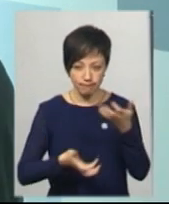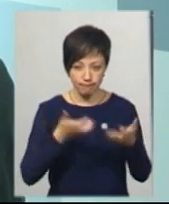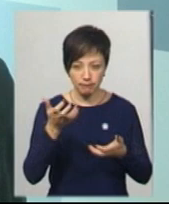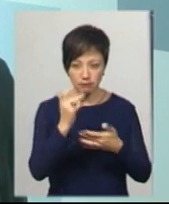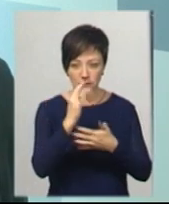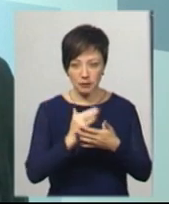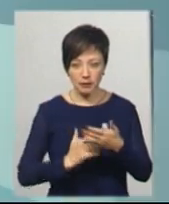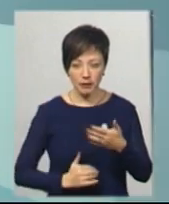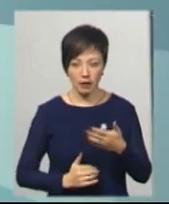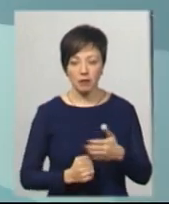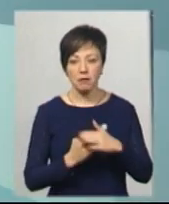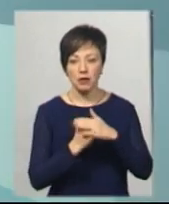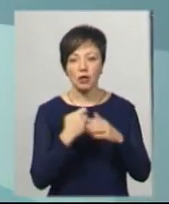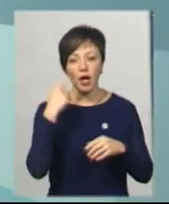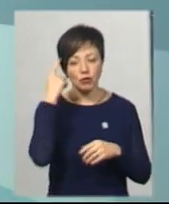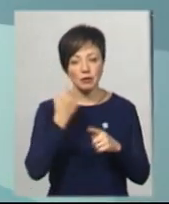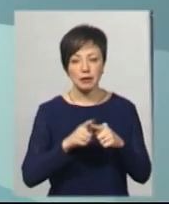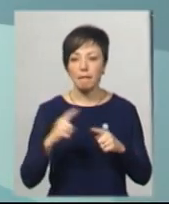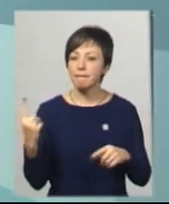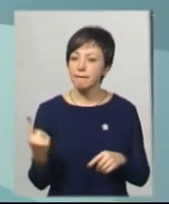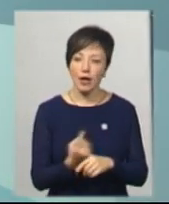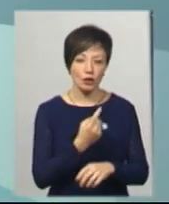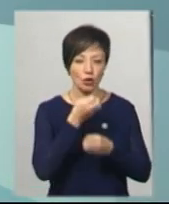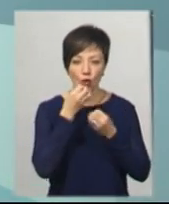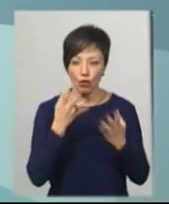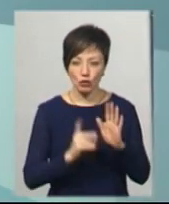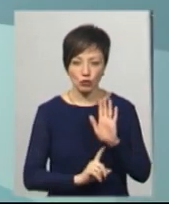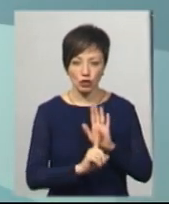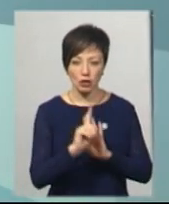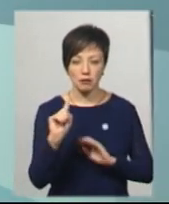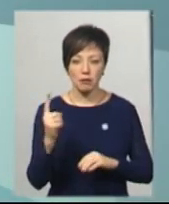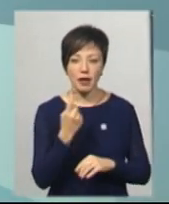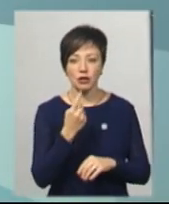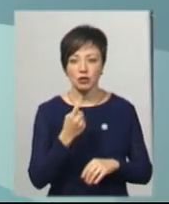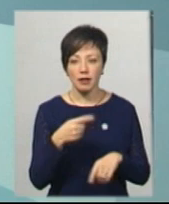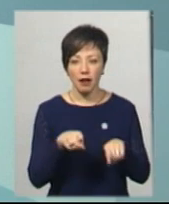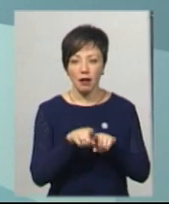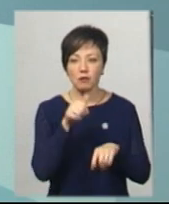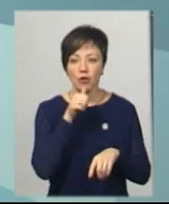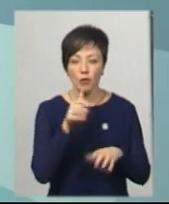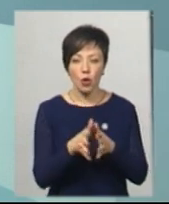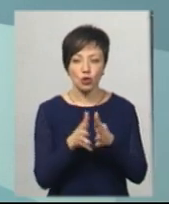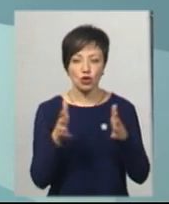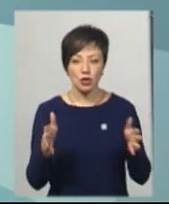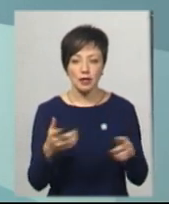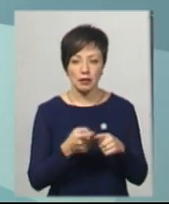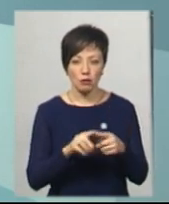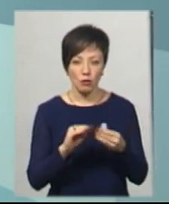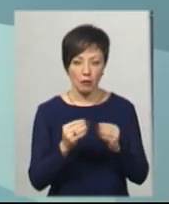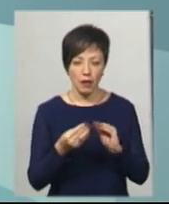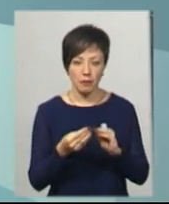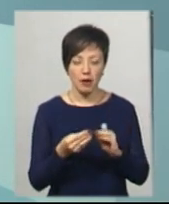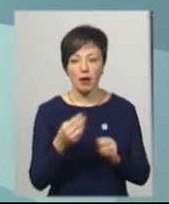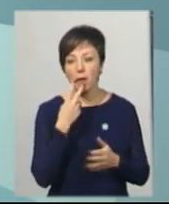особливо джерельну базу. Я думаю, що це перший і дуже хороший початок, перша ластівка в розширенні цієї проблеми.